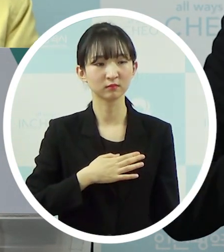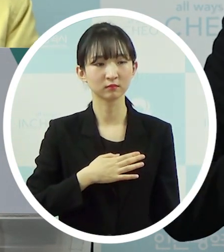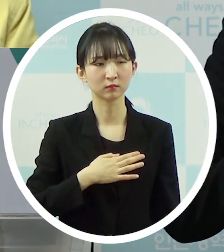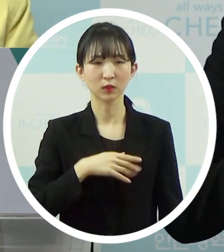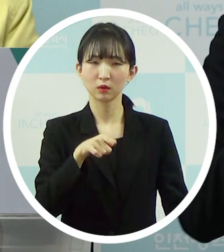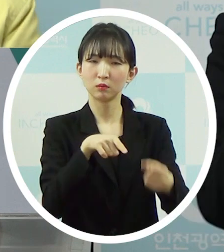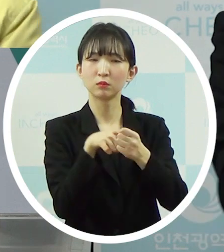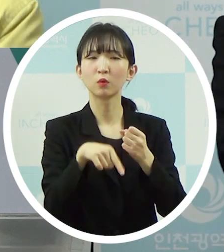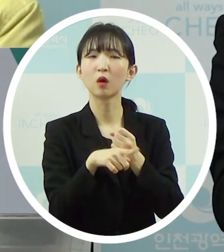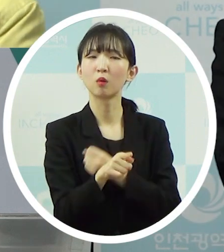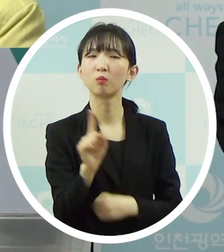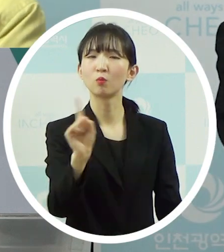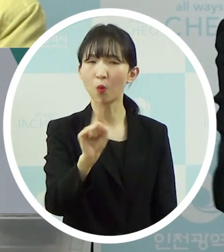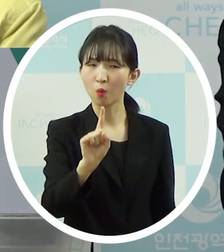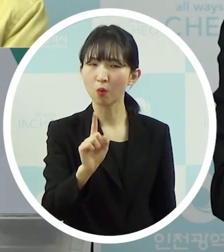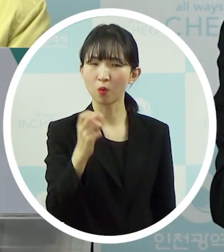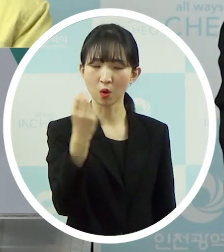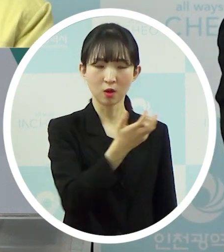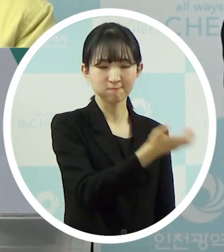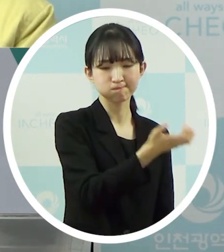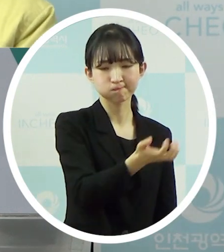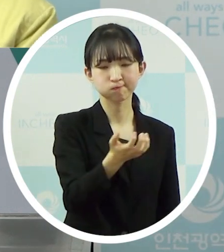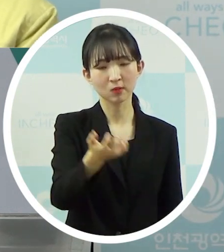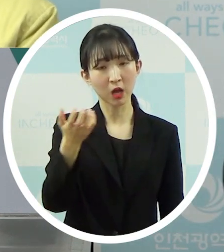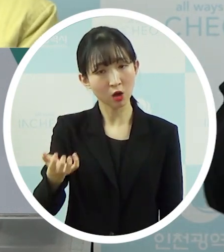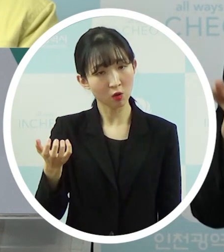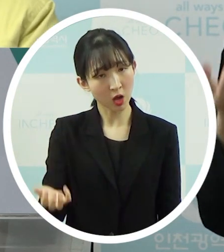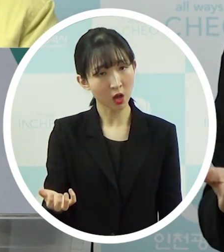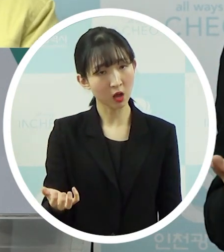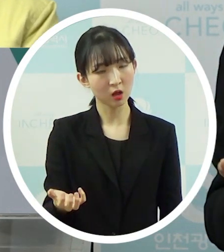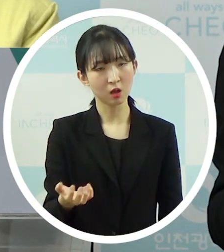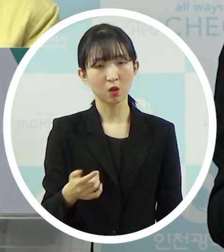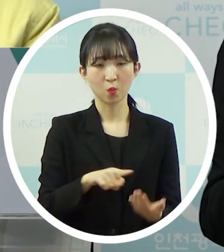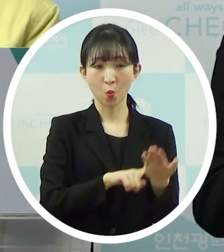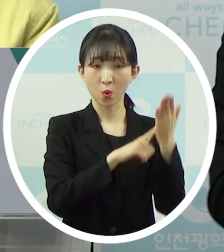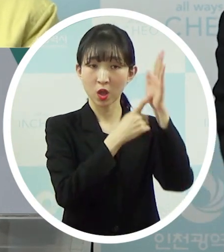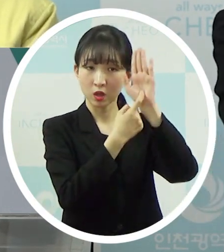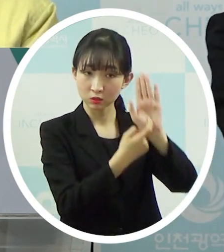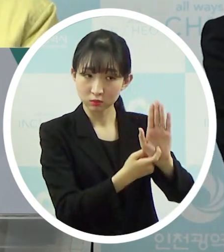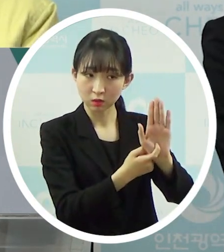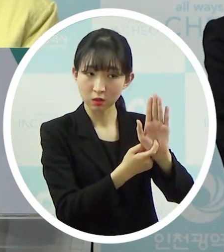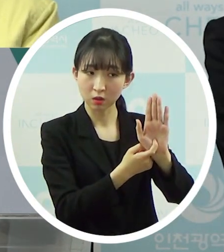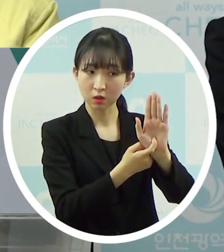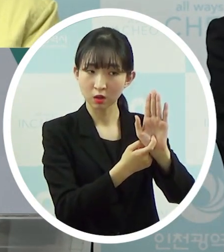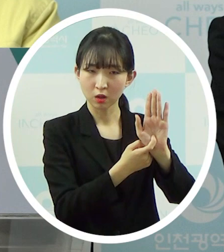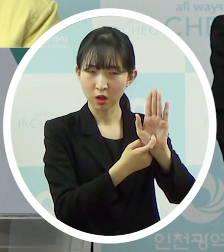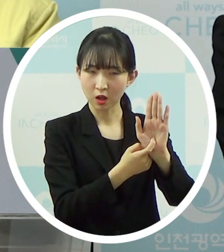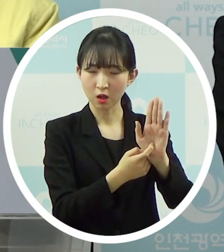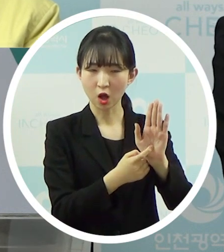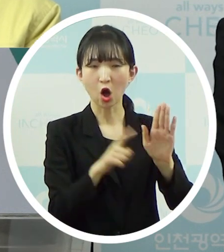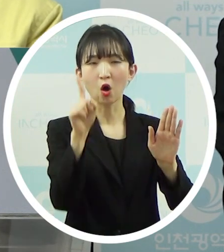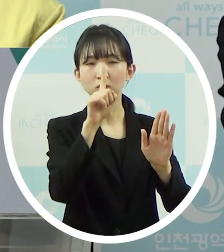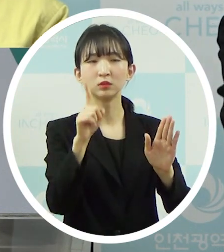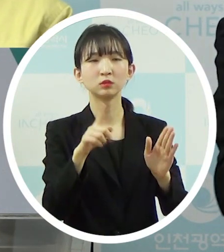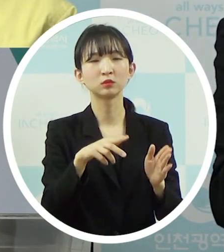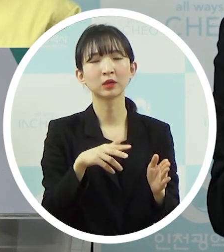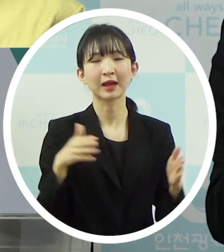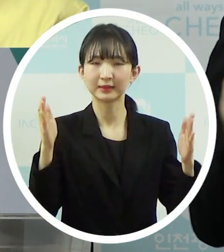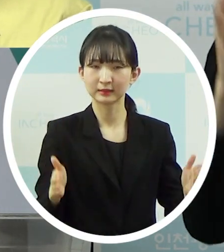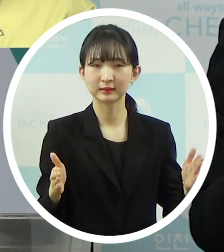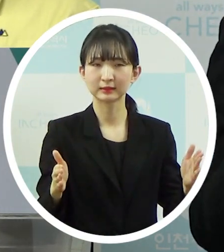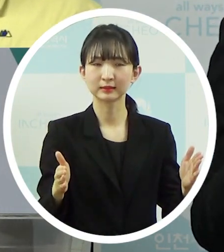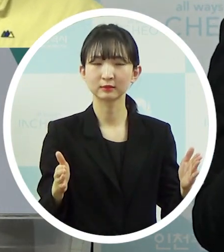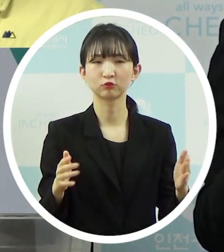어떤 의미인지 그리고 이동 경로를 시민들에게 공개해 주는 게 어느 범위까지 공개할 수 있는 건지